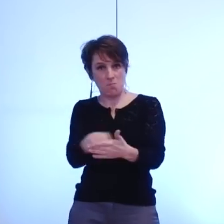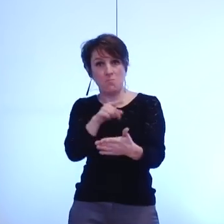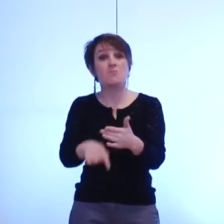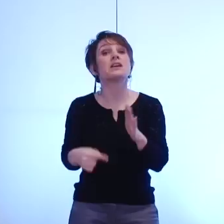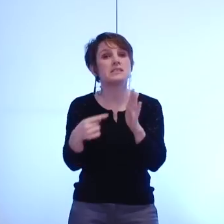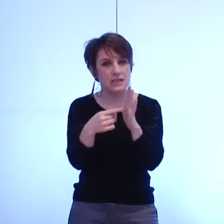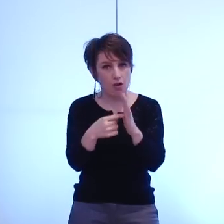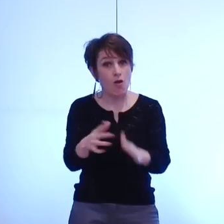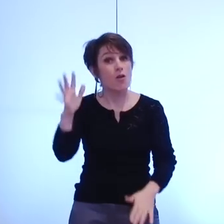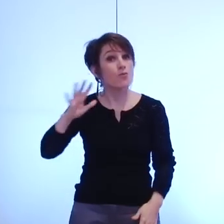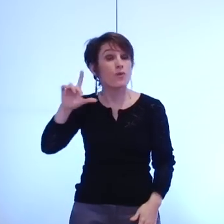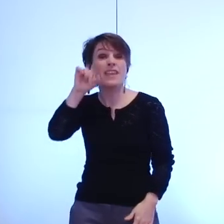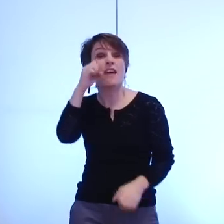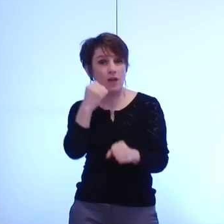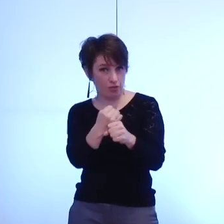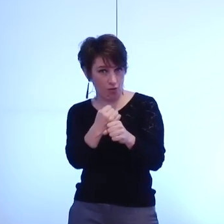-nationale au corrigi d'orange.